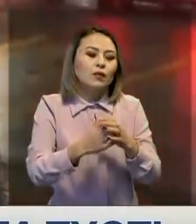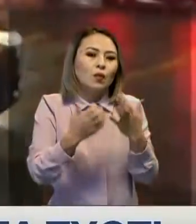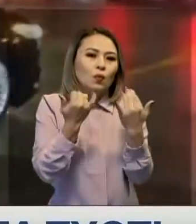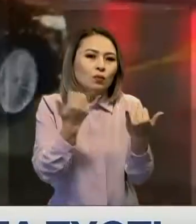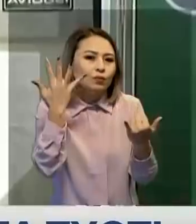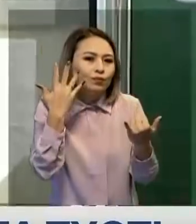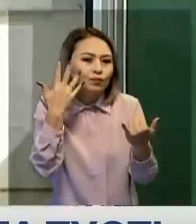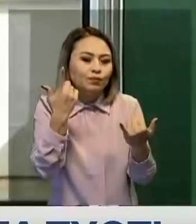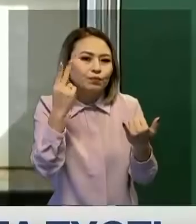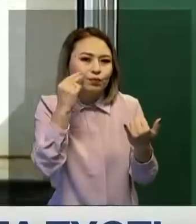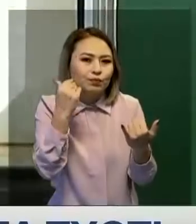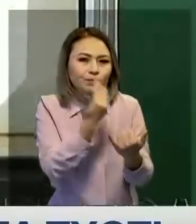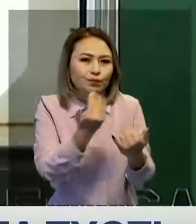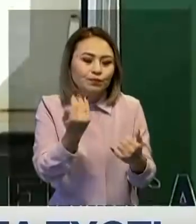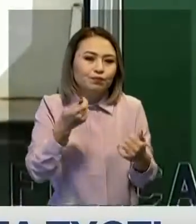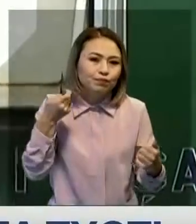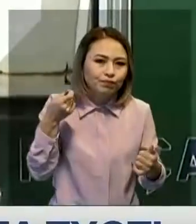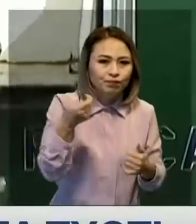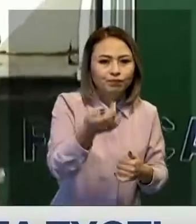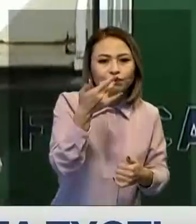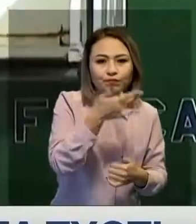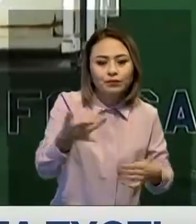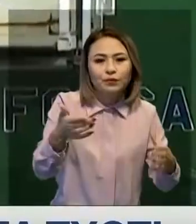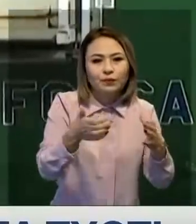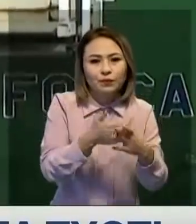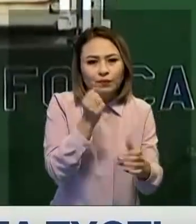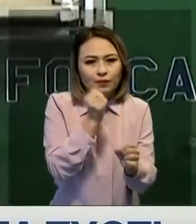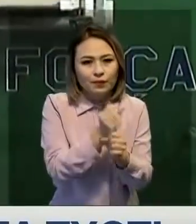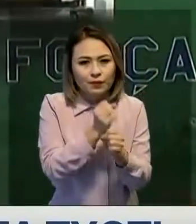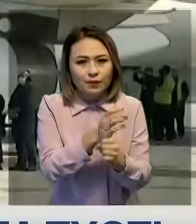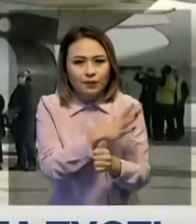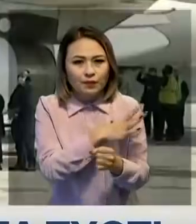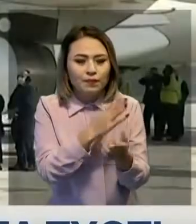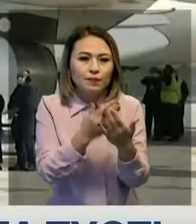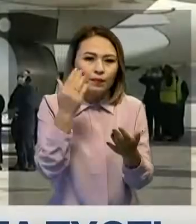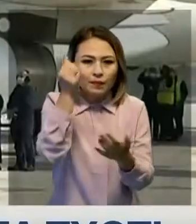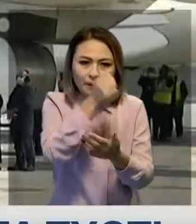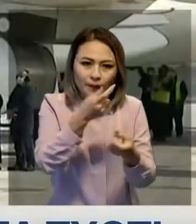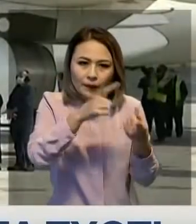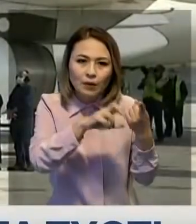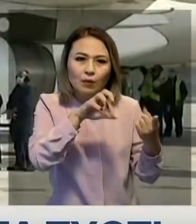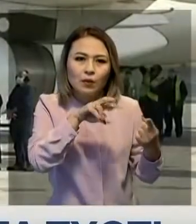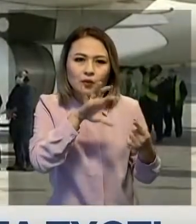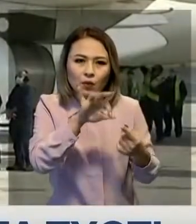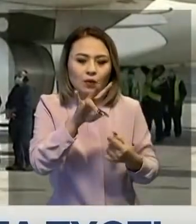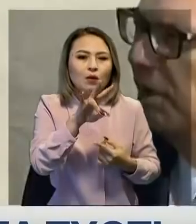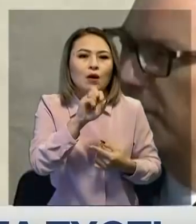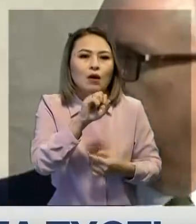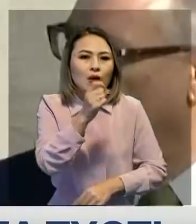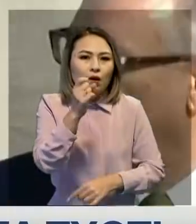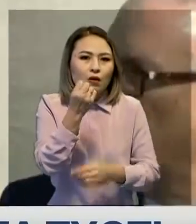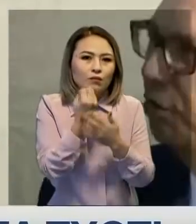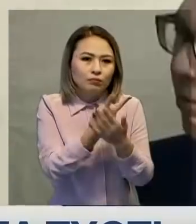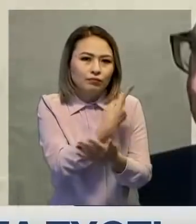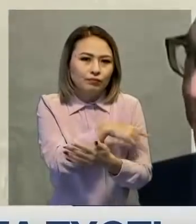Ол кезде бір ер адам оның ішіне пұшақ салып, саясаткерге бірнеше операция жасалған болатын. Бұлтыр осыған байланысты болсаң ауру, ауру